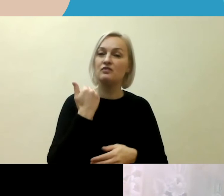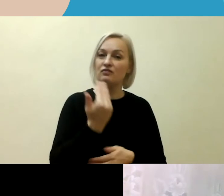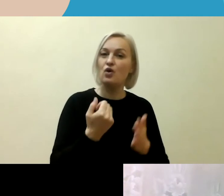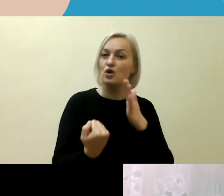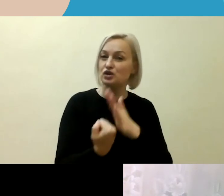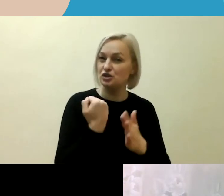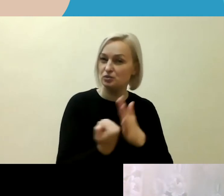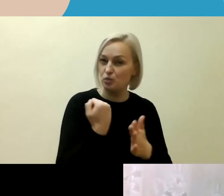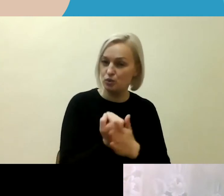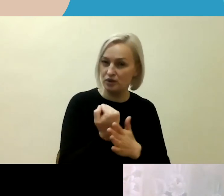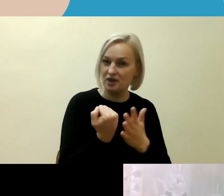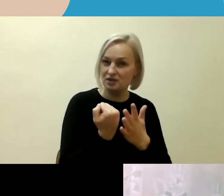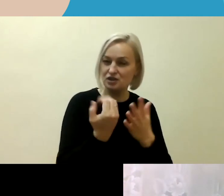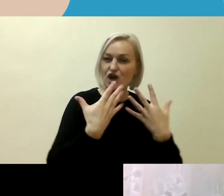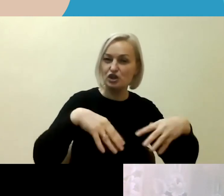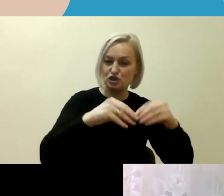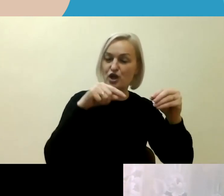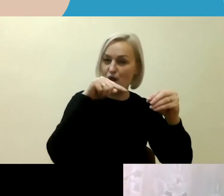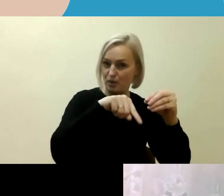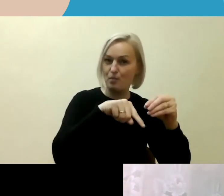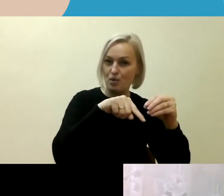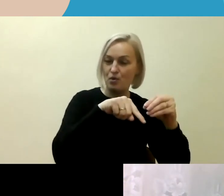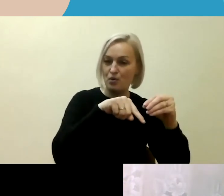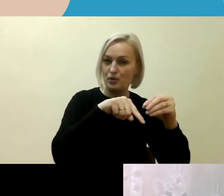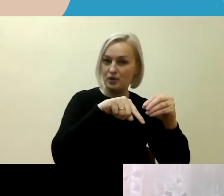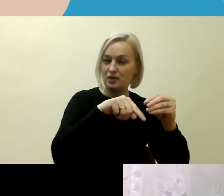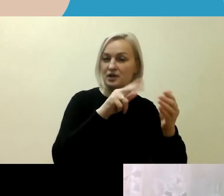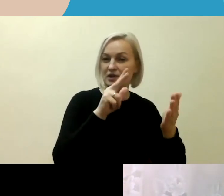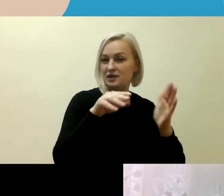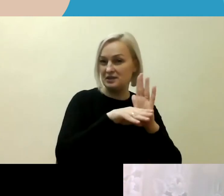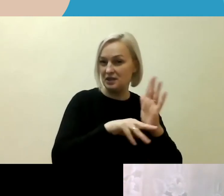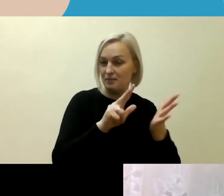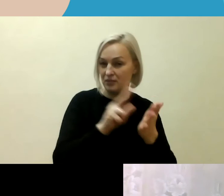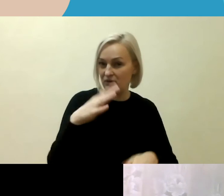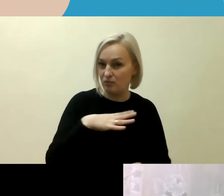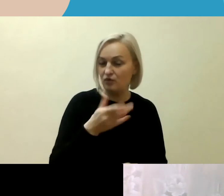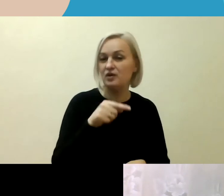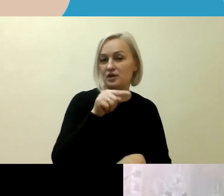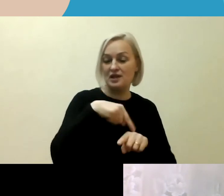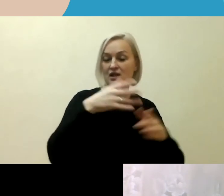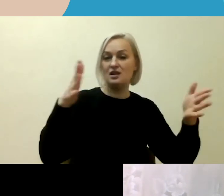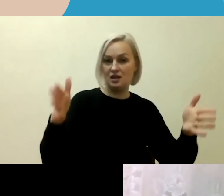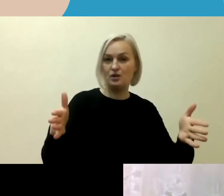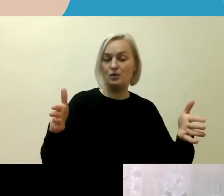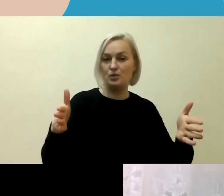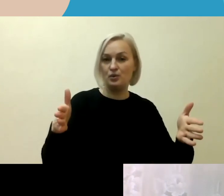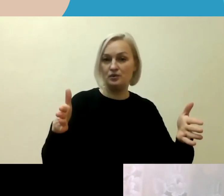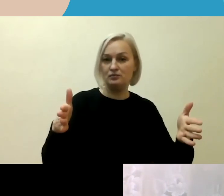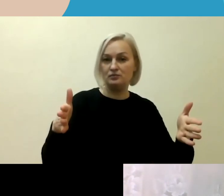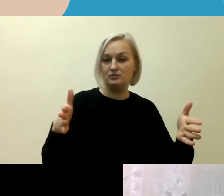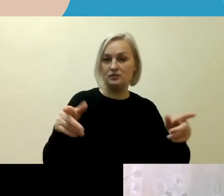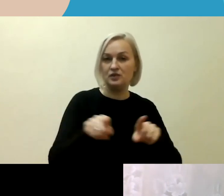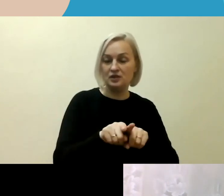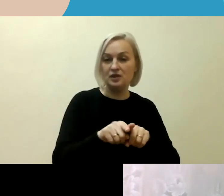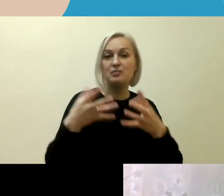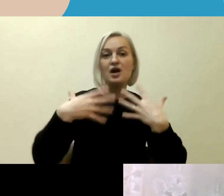aplinkojais, tai per tą laikotarpį, kas liečia kovojant su smurto